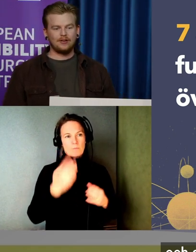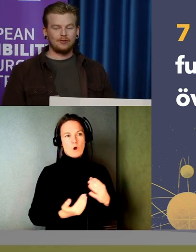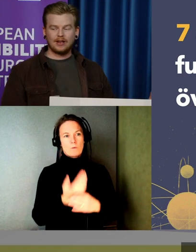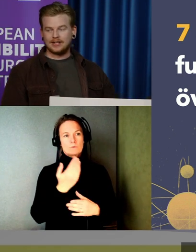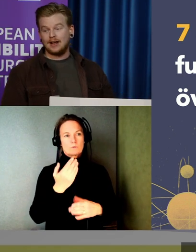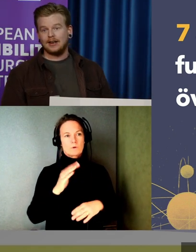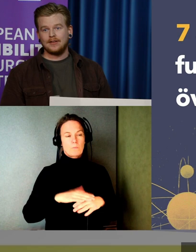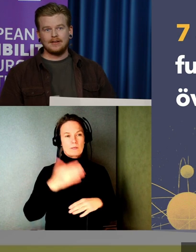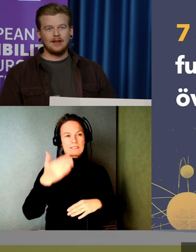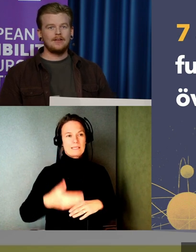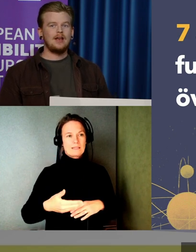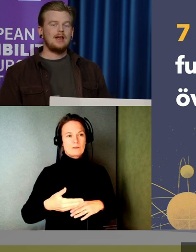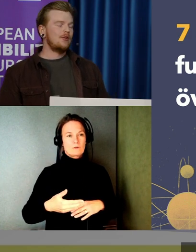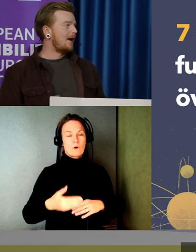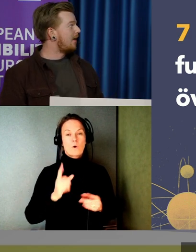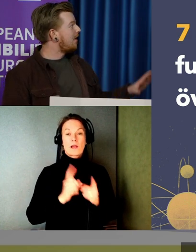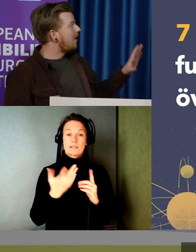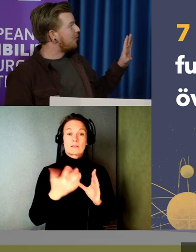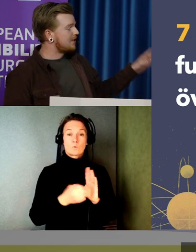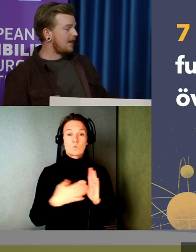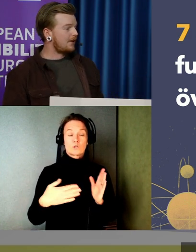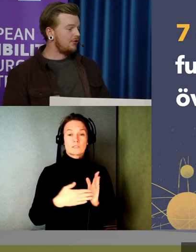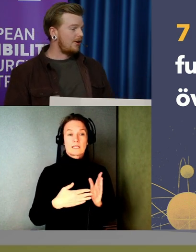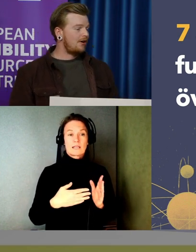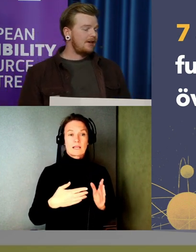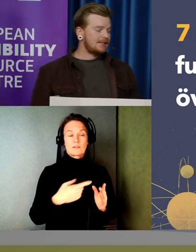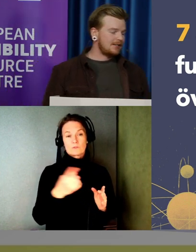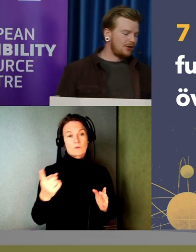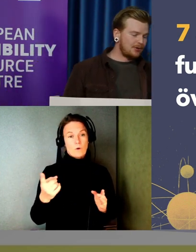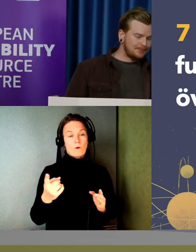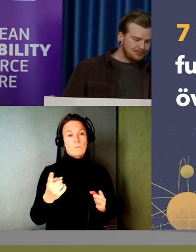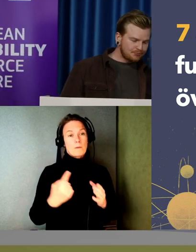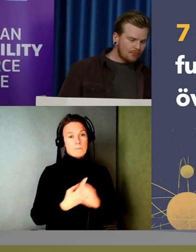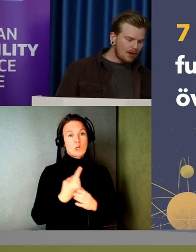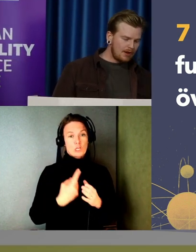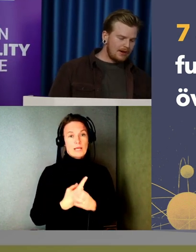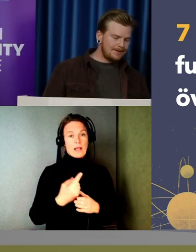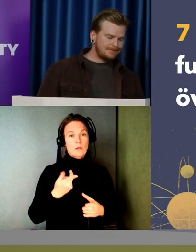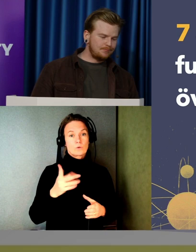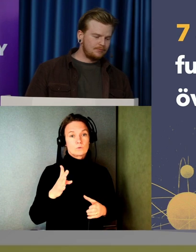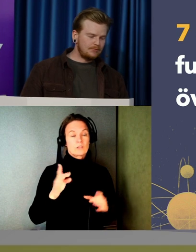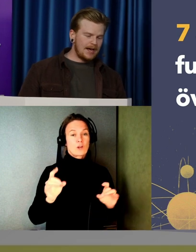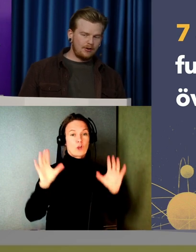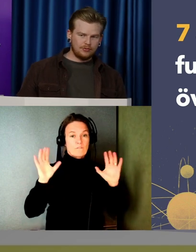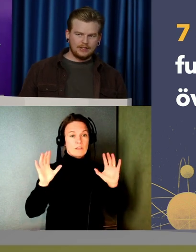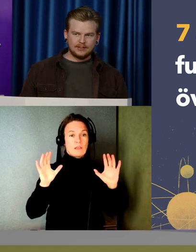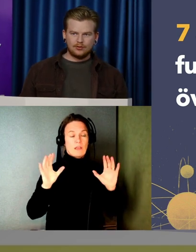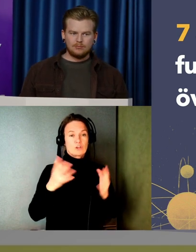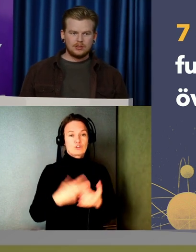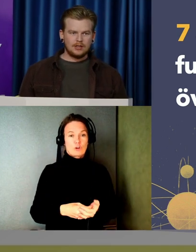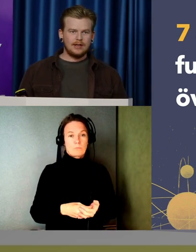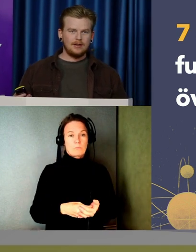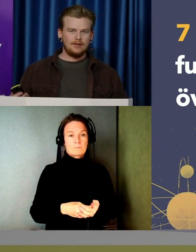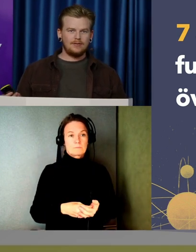sajten. Det kanske en anledning till att de här potentiella kunderna överger sina köp då. Det här är ju någonting